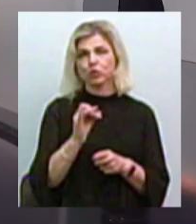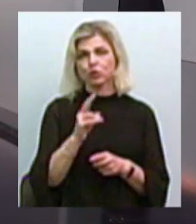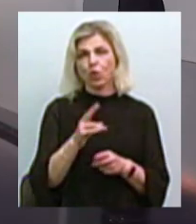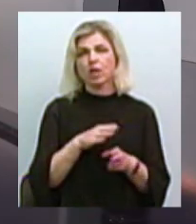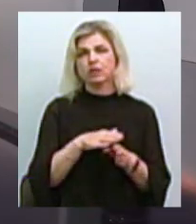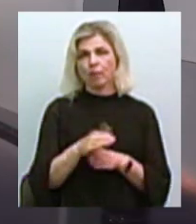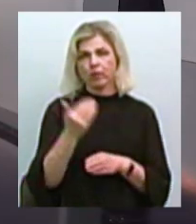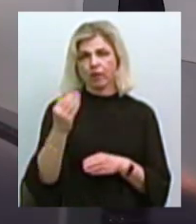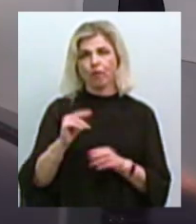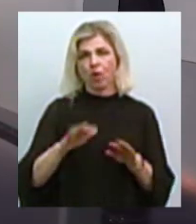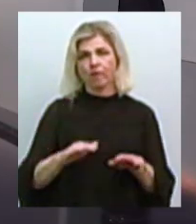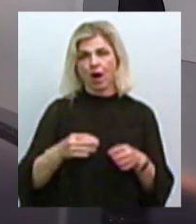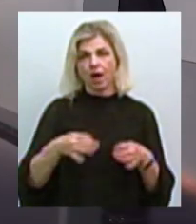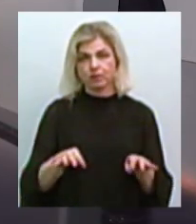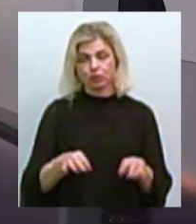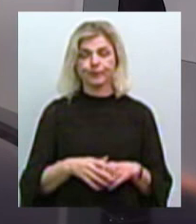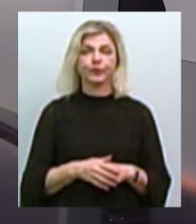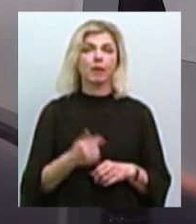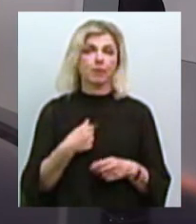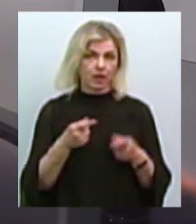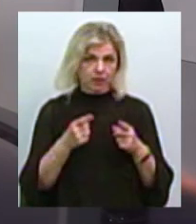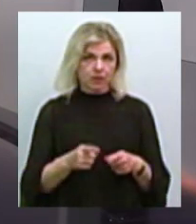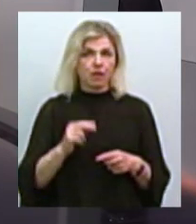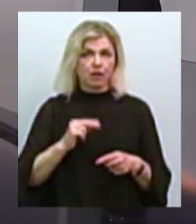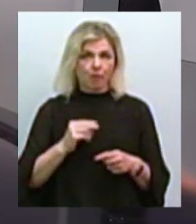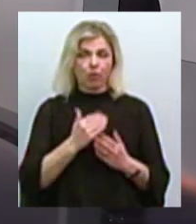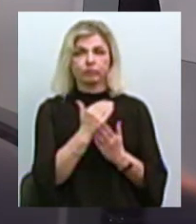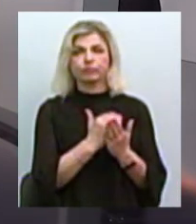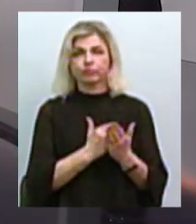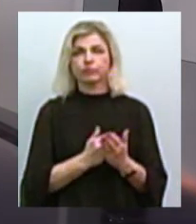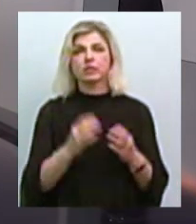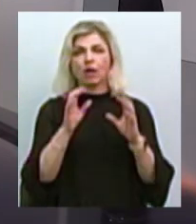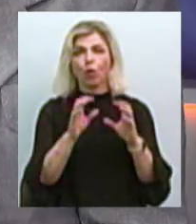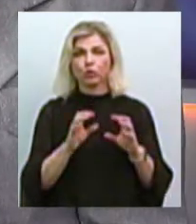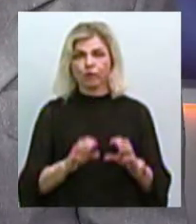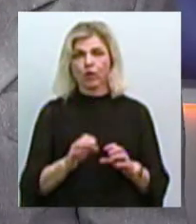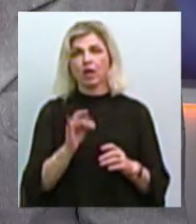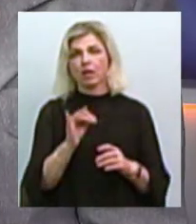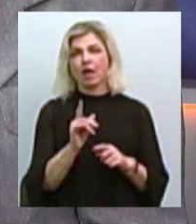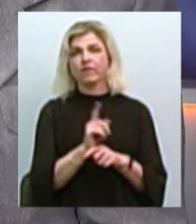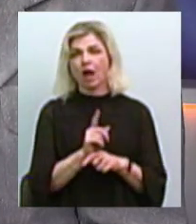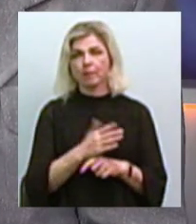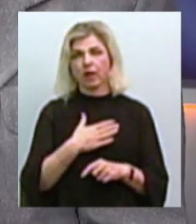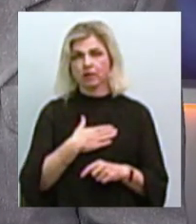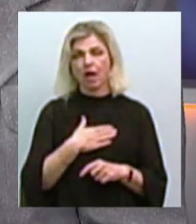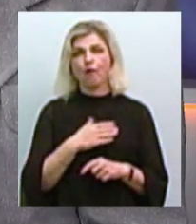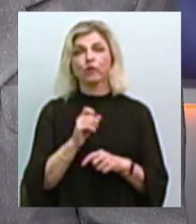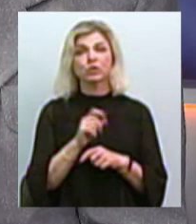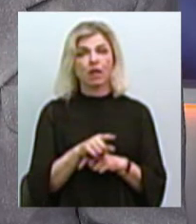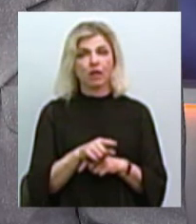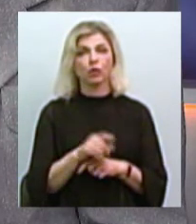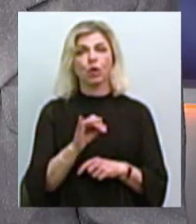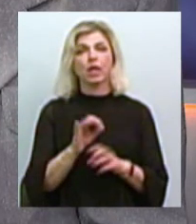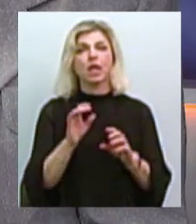його вакансію. Тому на сьогодні дійсно ми працюємо в рамках діючого законодавства, в рамках нашого функціоналу. А діючий